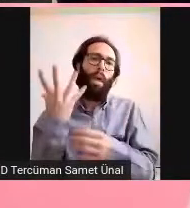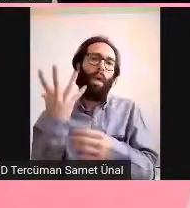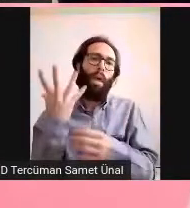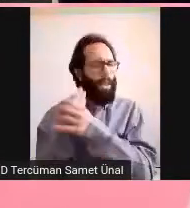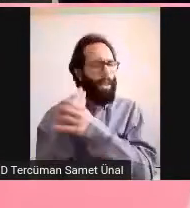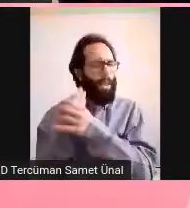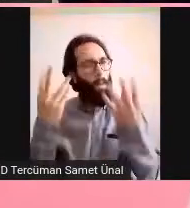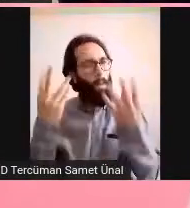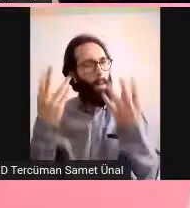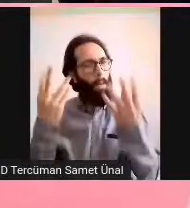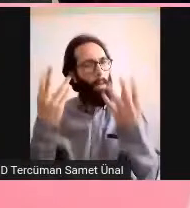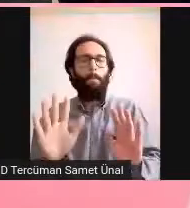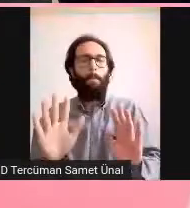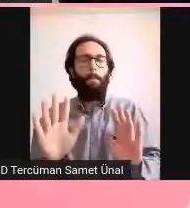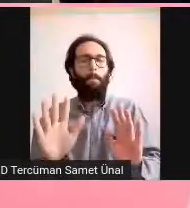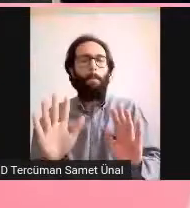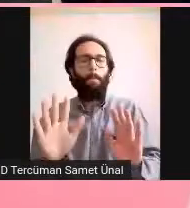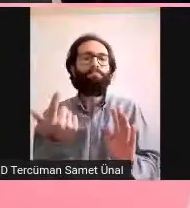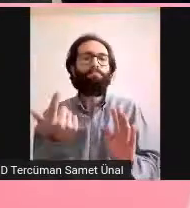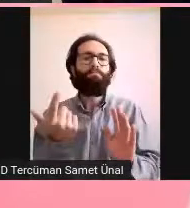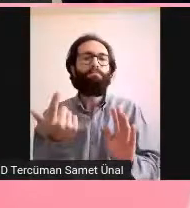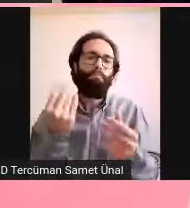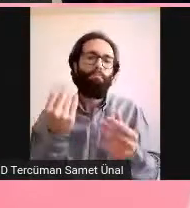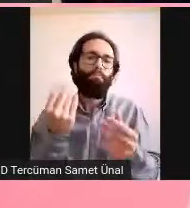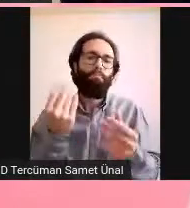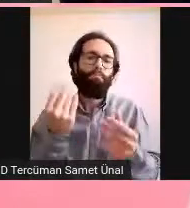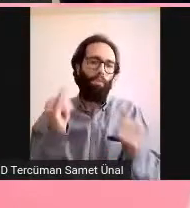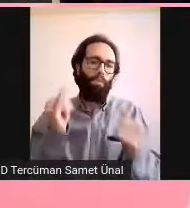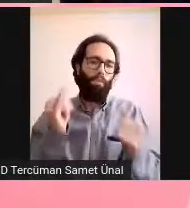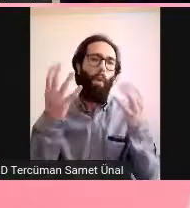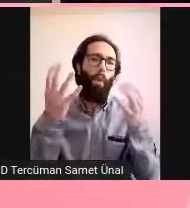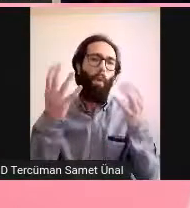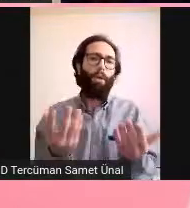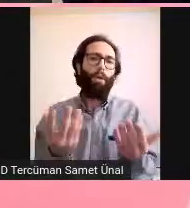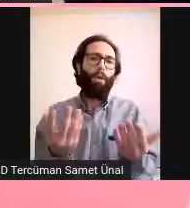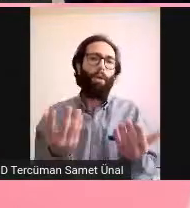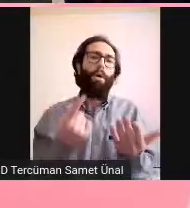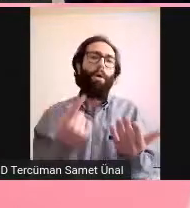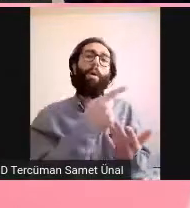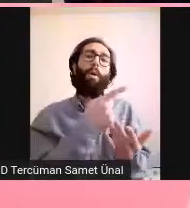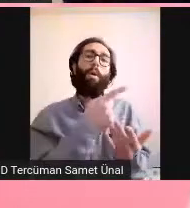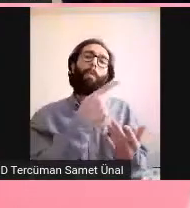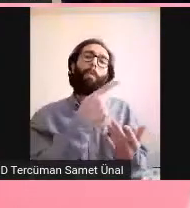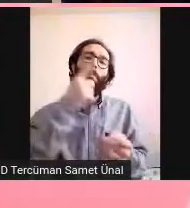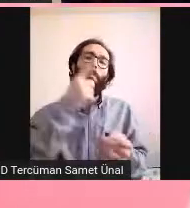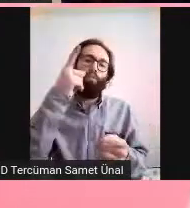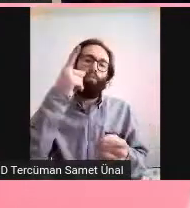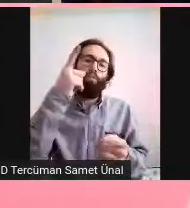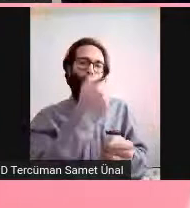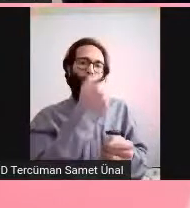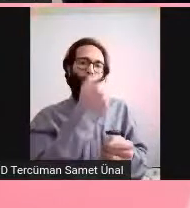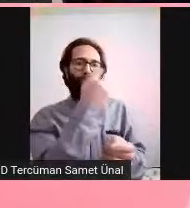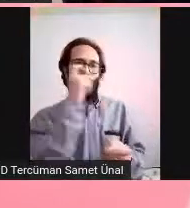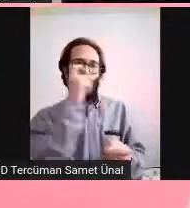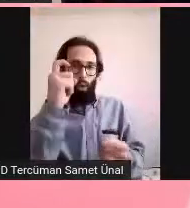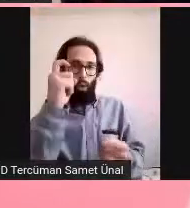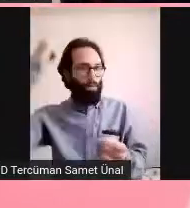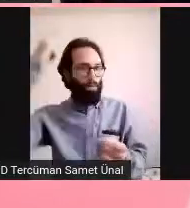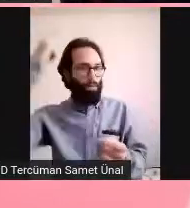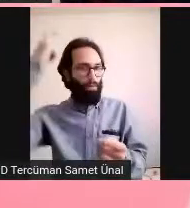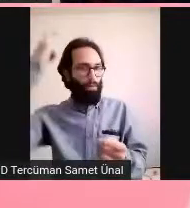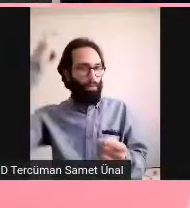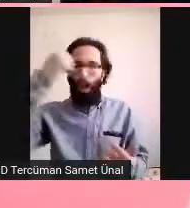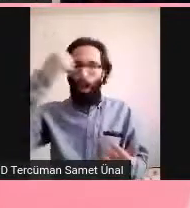de mental durumunda değişiklik gözlemlenmiş. Şimdi bu yine mental durumda değişiklik hani